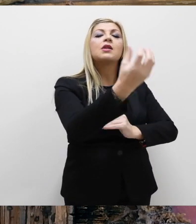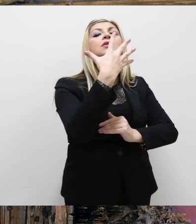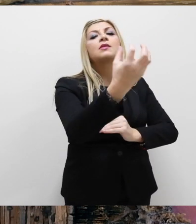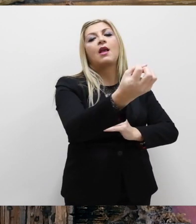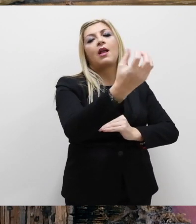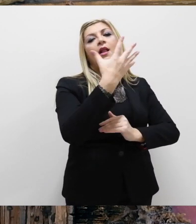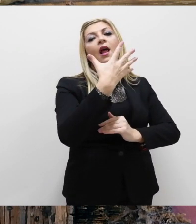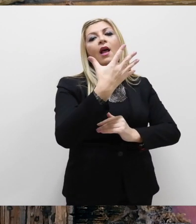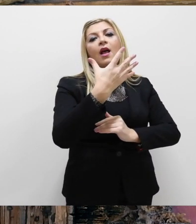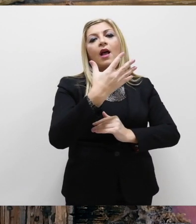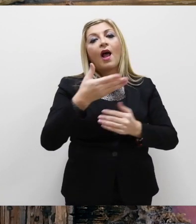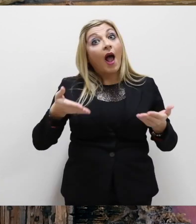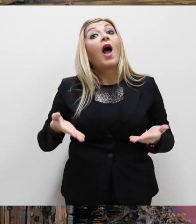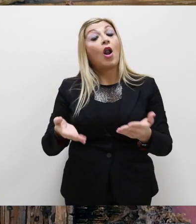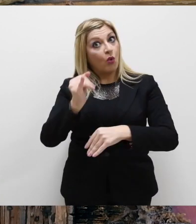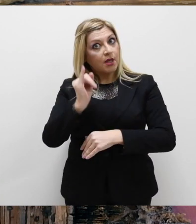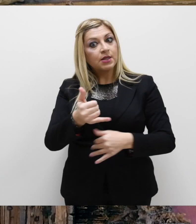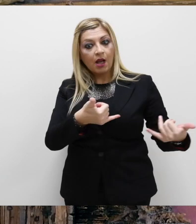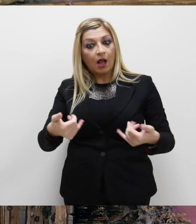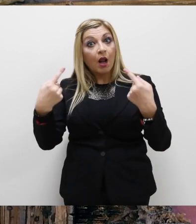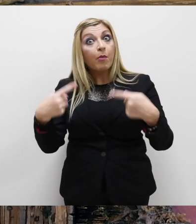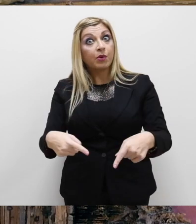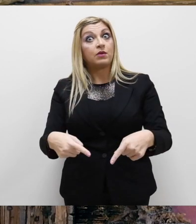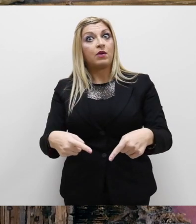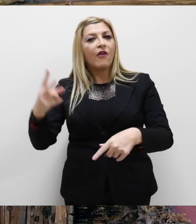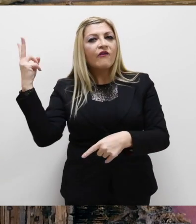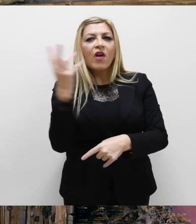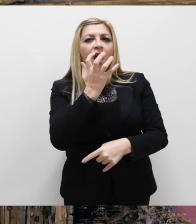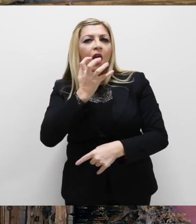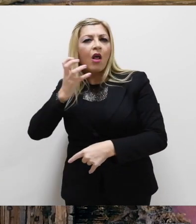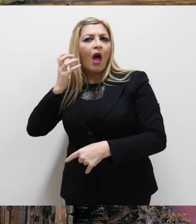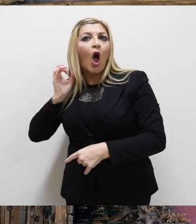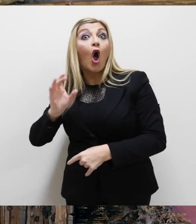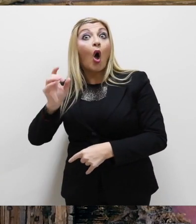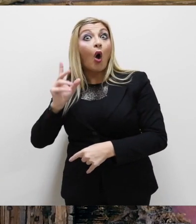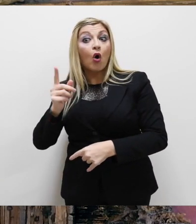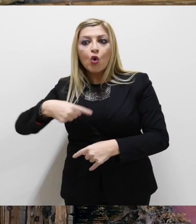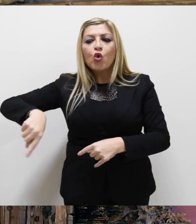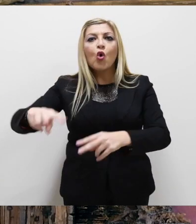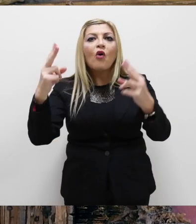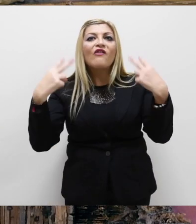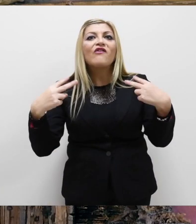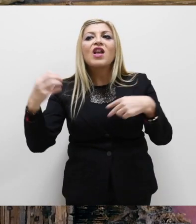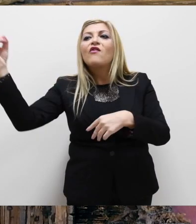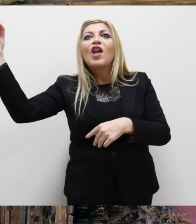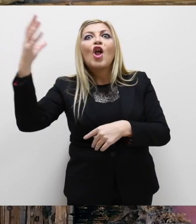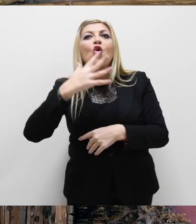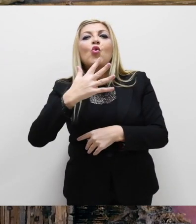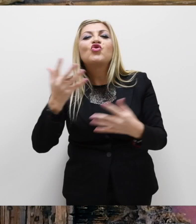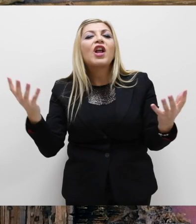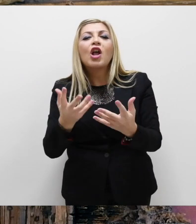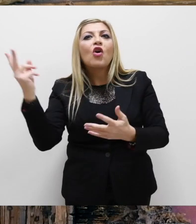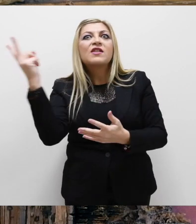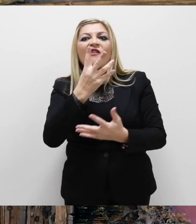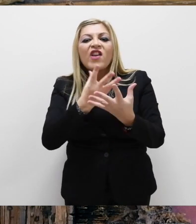ha insegnato. Allora sì che questo Natale sarà davvero autentico, perché vissuto alla luce di ciò